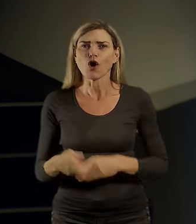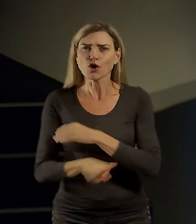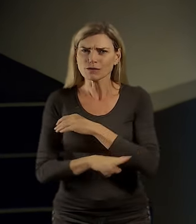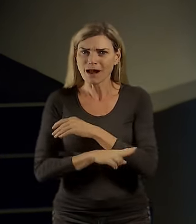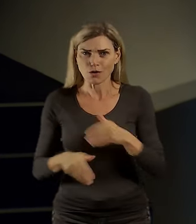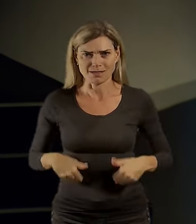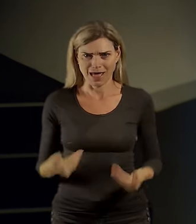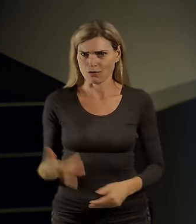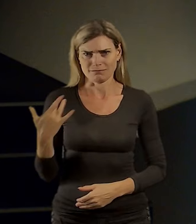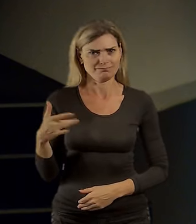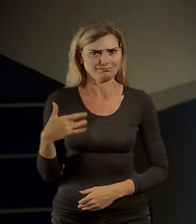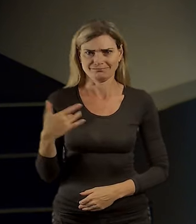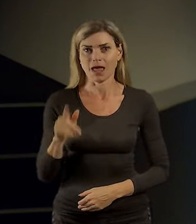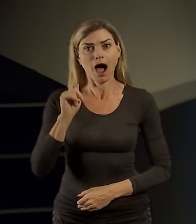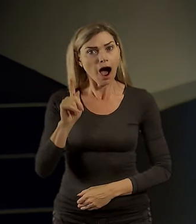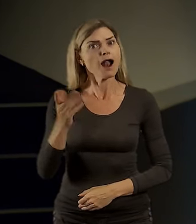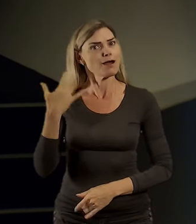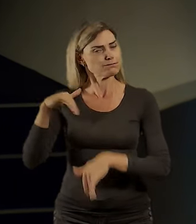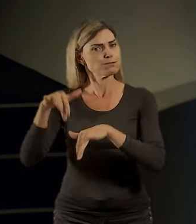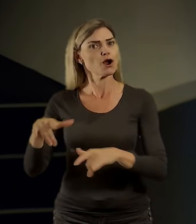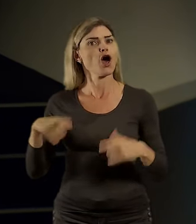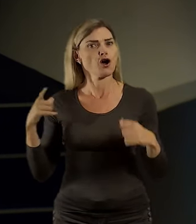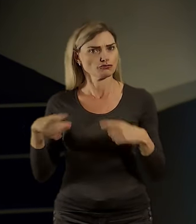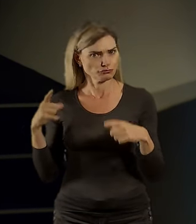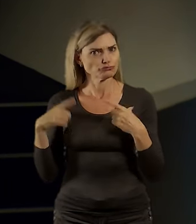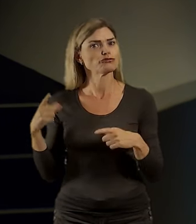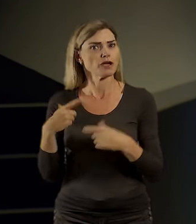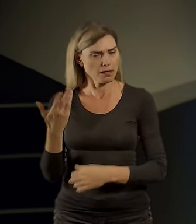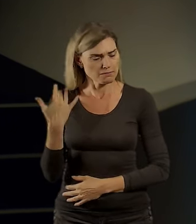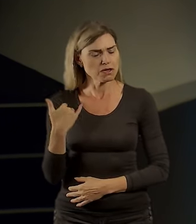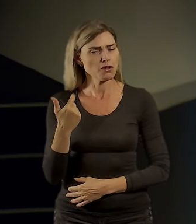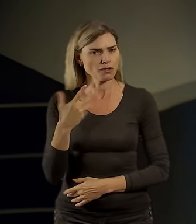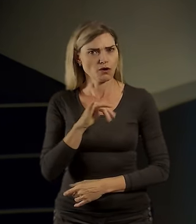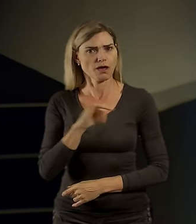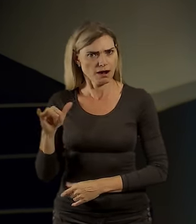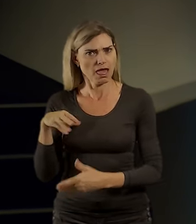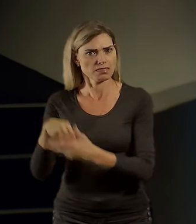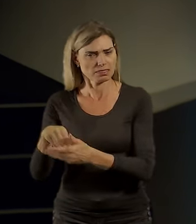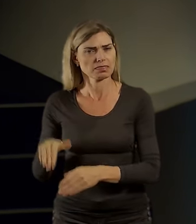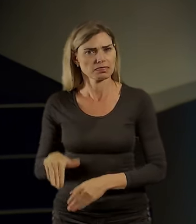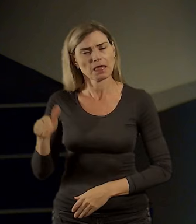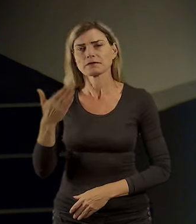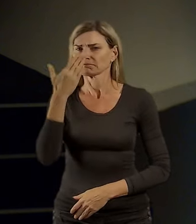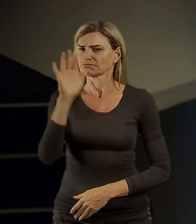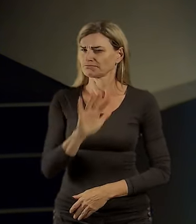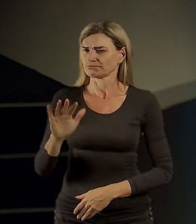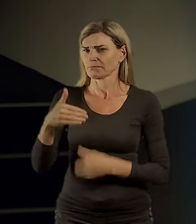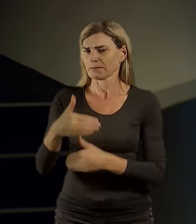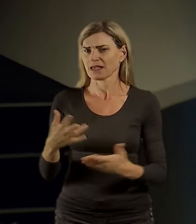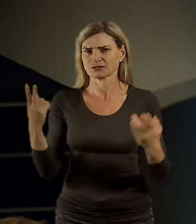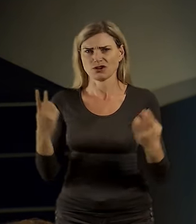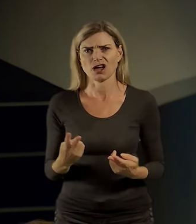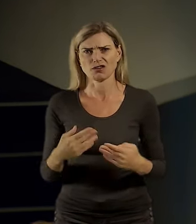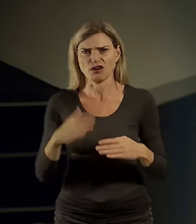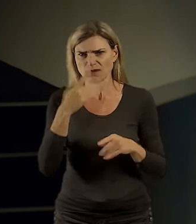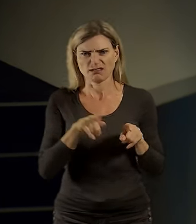nicméně jsem v něm žil několik let, tak toto město sice možná může připomínat trochu město lineární,